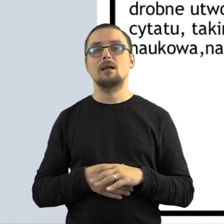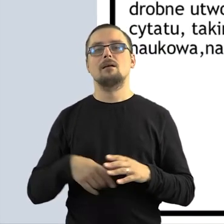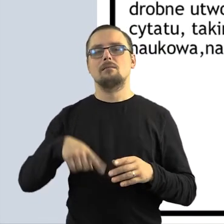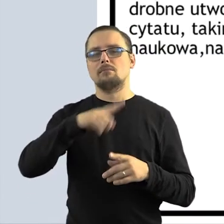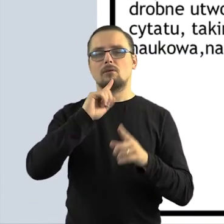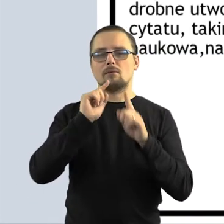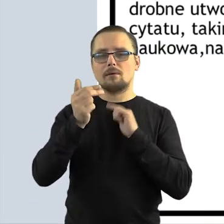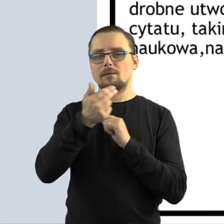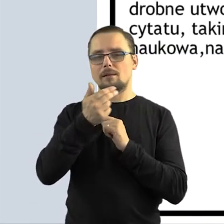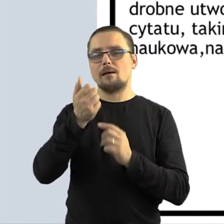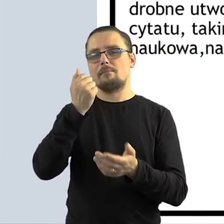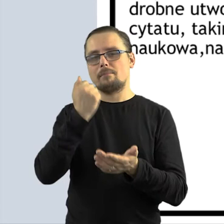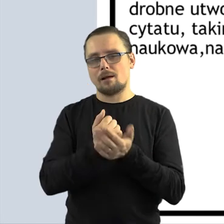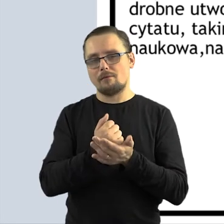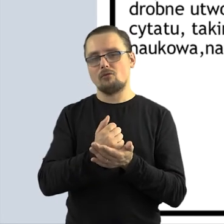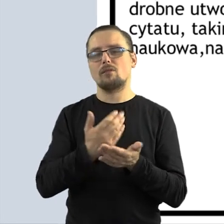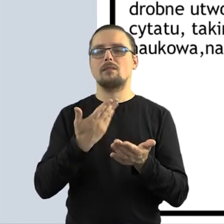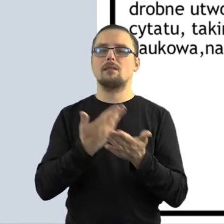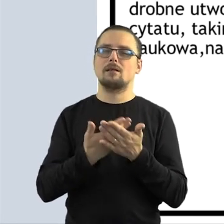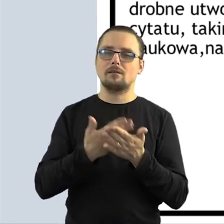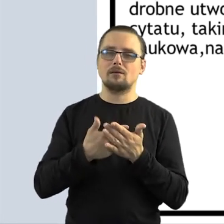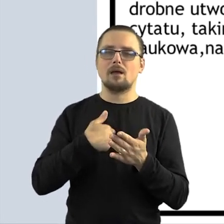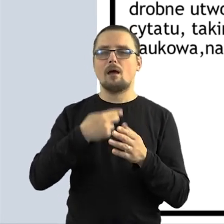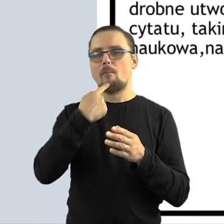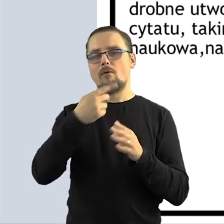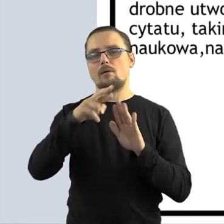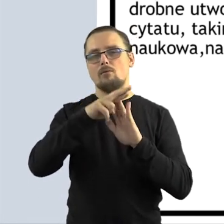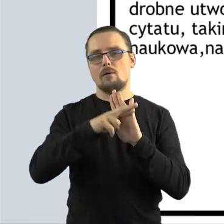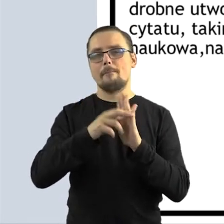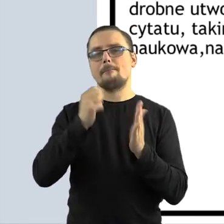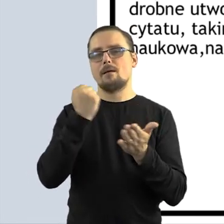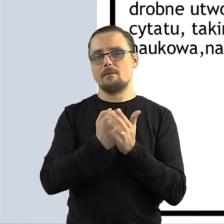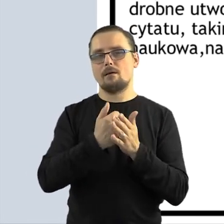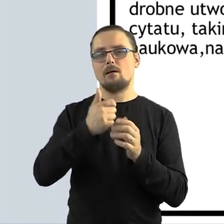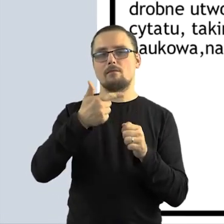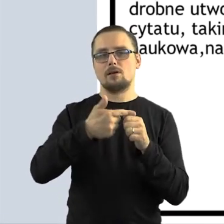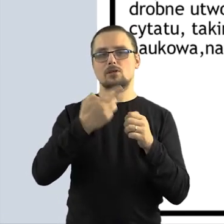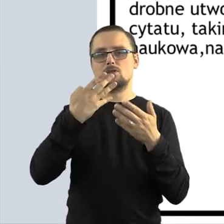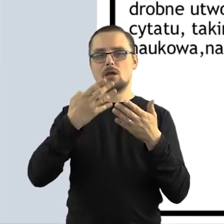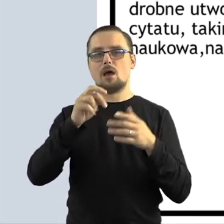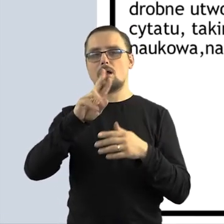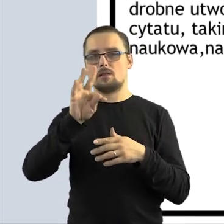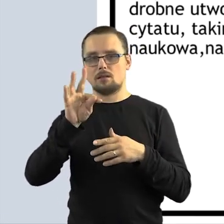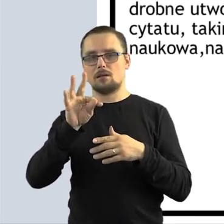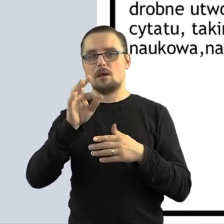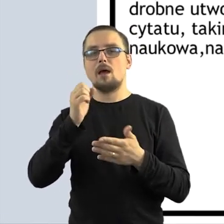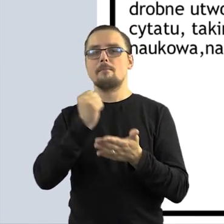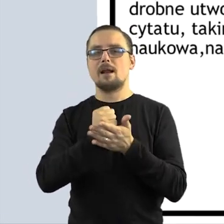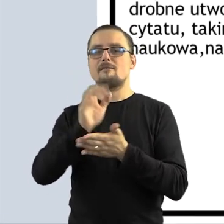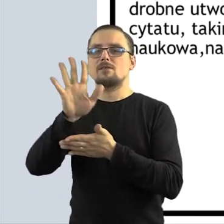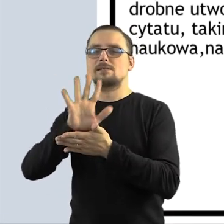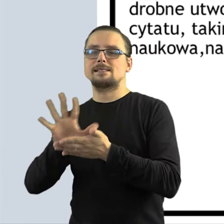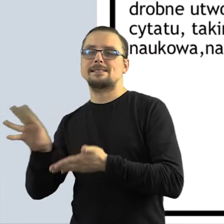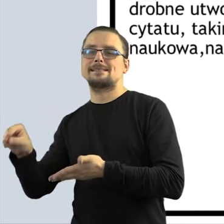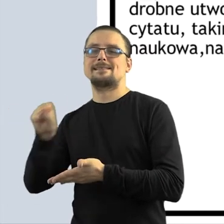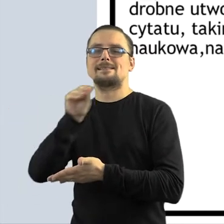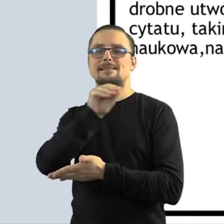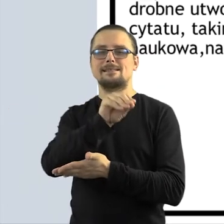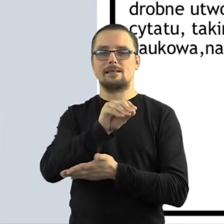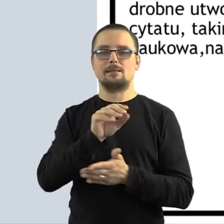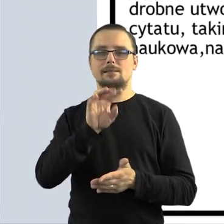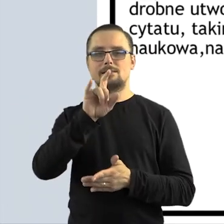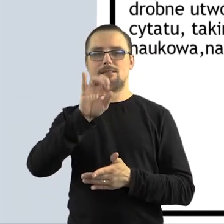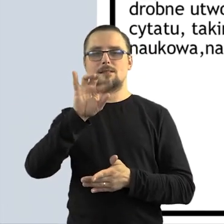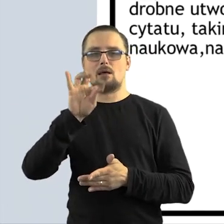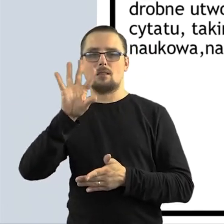webinar prawny, więc przechodząc do regulacji prawnych, artykuł 29, czyli prawo cytatu. I